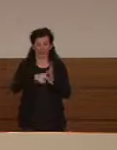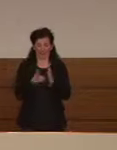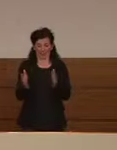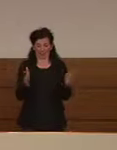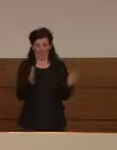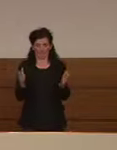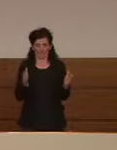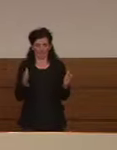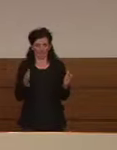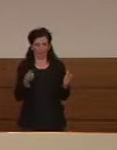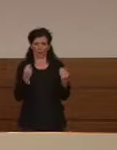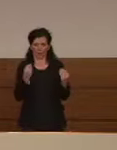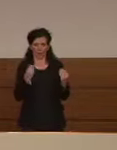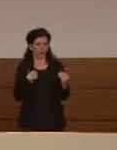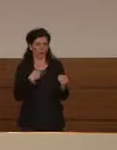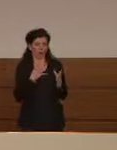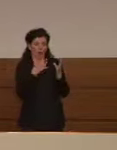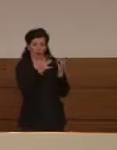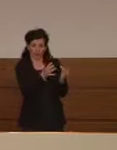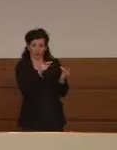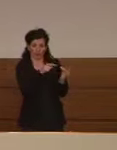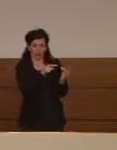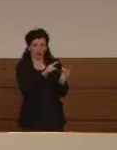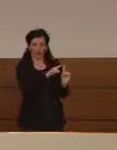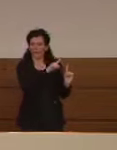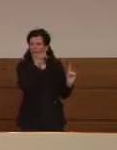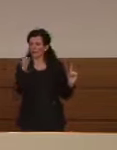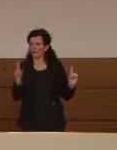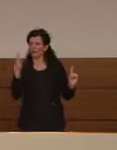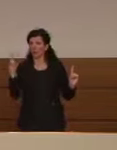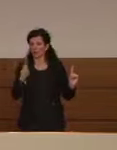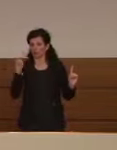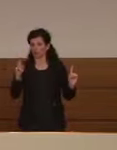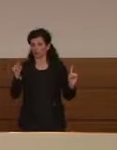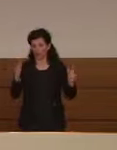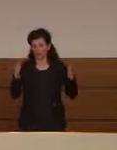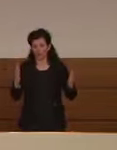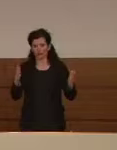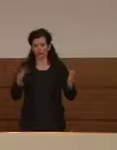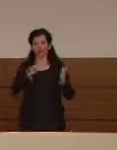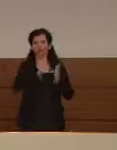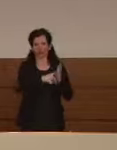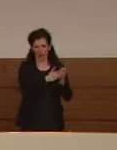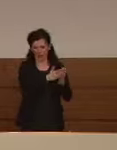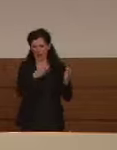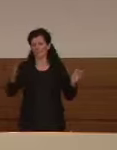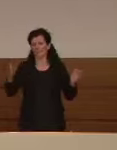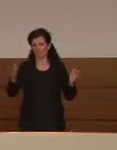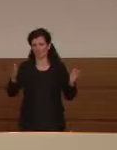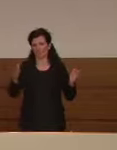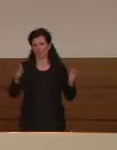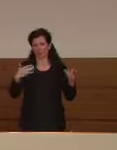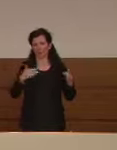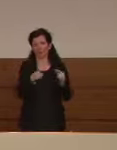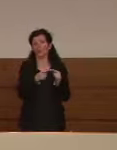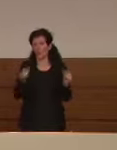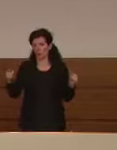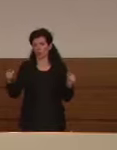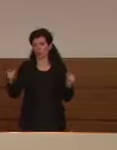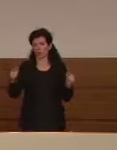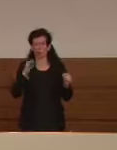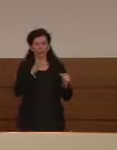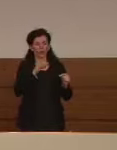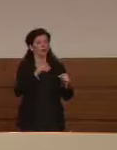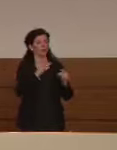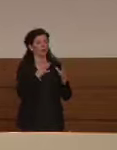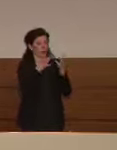il contagio e il decesso chiaramente è più lungo rispetto al tempo che intercorre fra il contagio e la diagnosi fra il contagio e